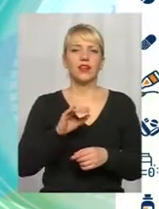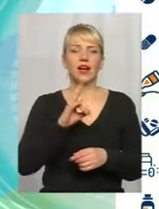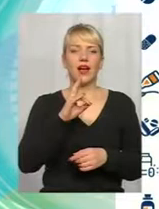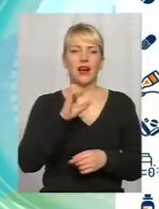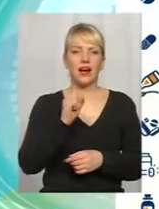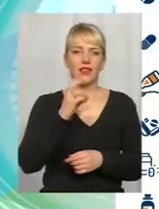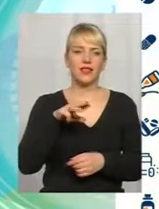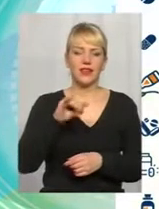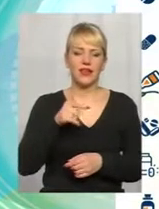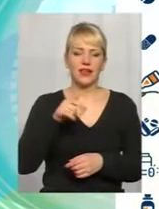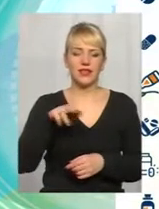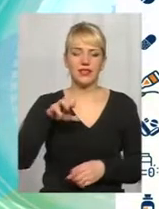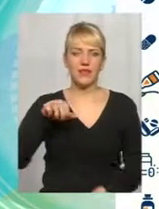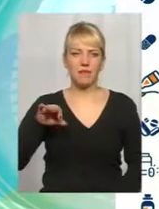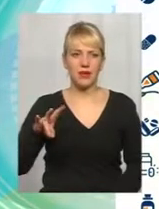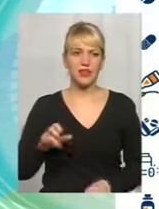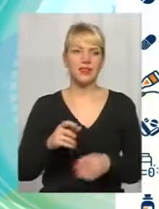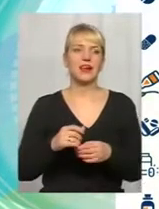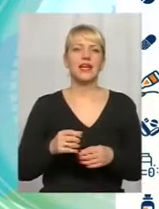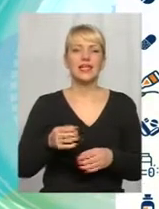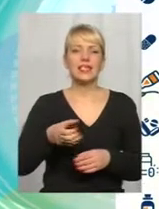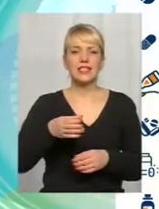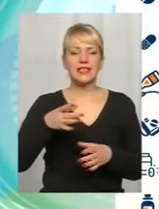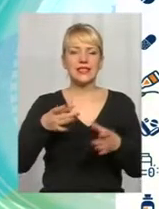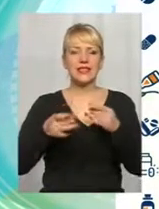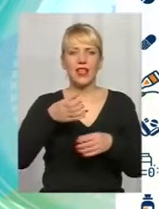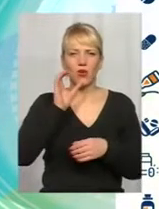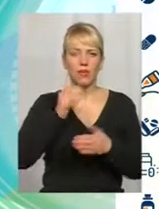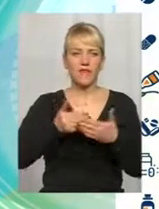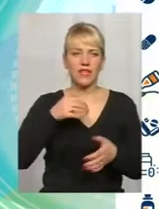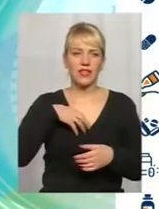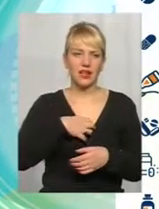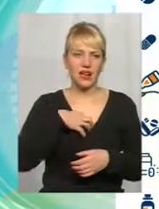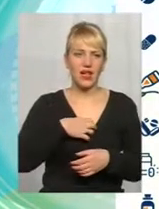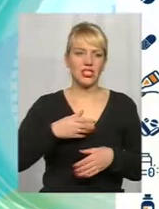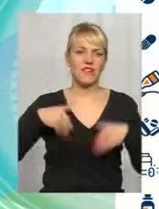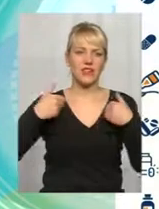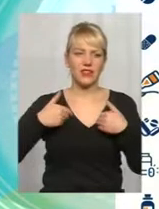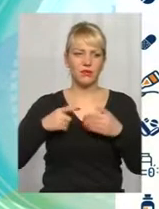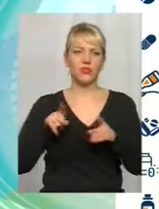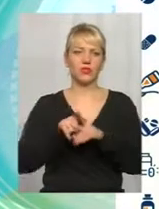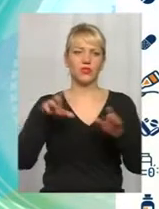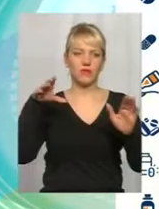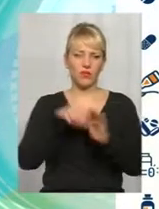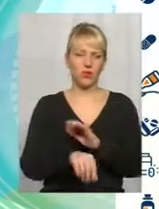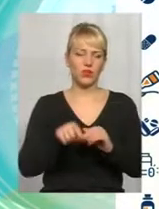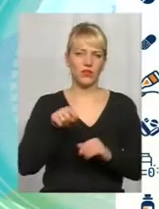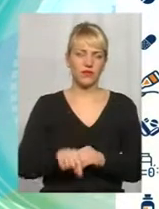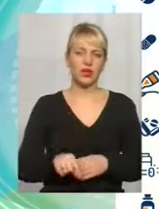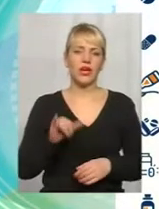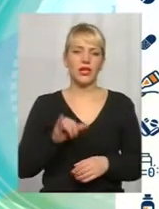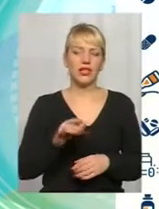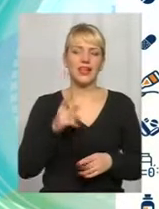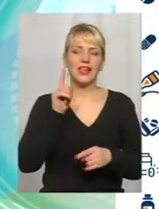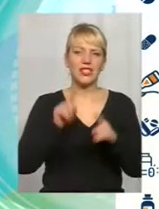Інтерферони, антигістамінні, сиропи від кашлю, комбіновані ліки від застуду, вітаміни навіть є у цьому списку. Да, і інші